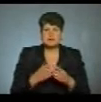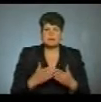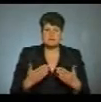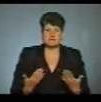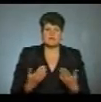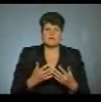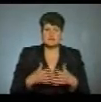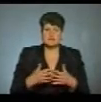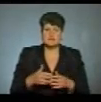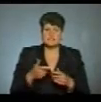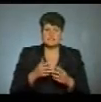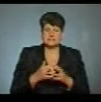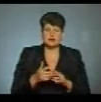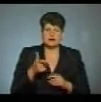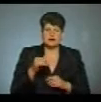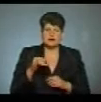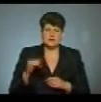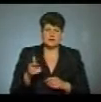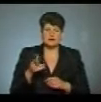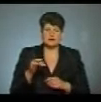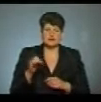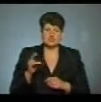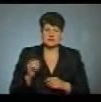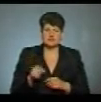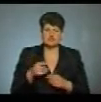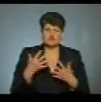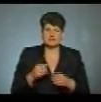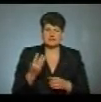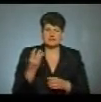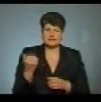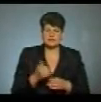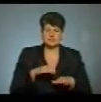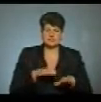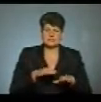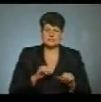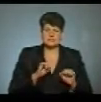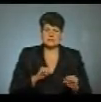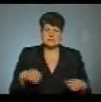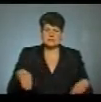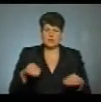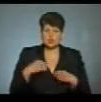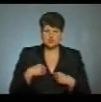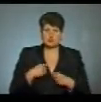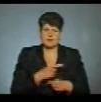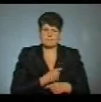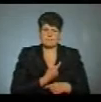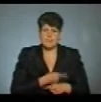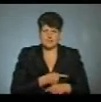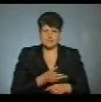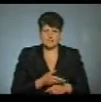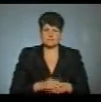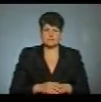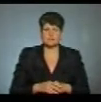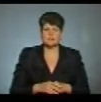фабрика, що у селі Гаїгричанській Тернопільського району. Тут уже три тижні шиють захисні костюми для медиків. У циху працює 10